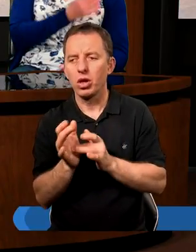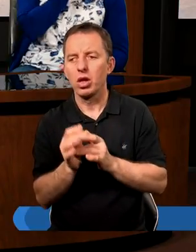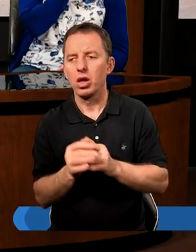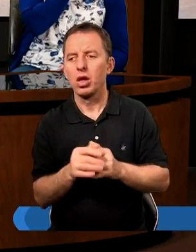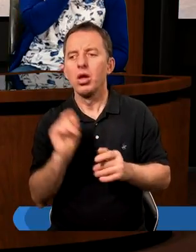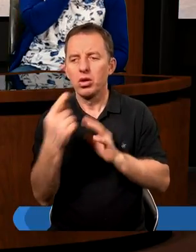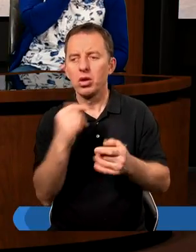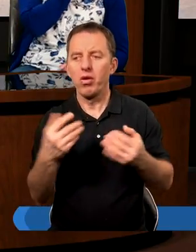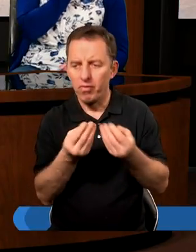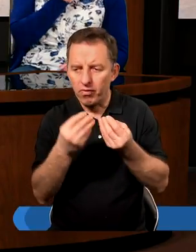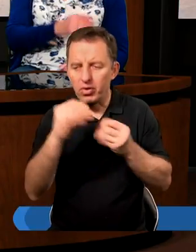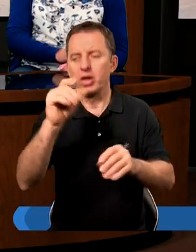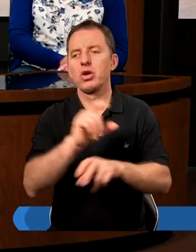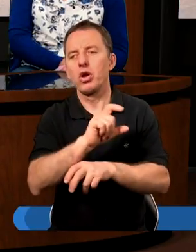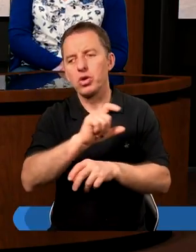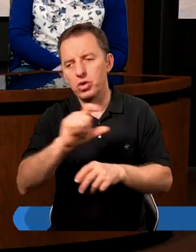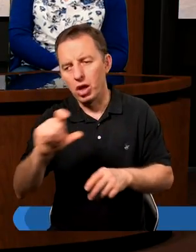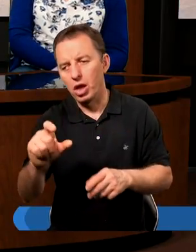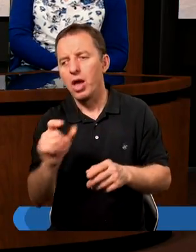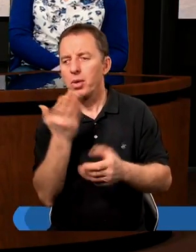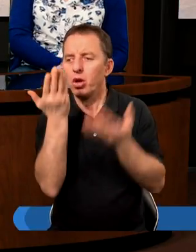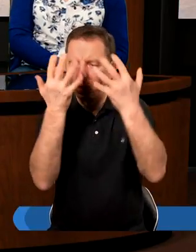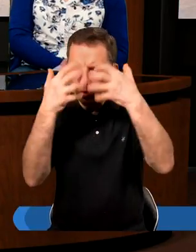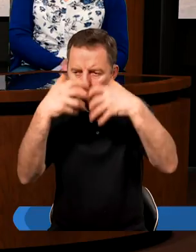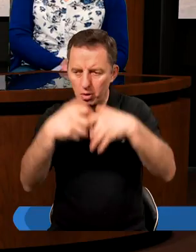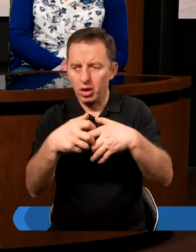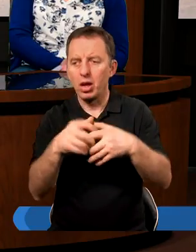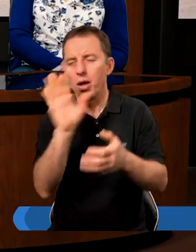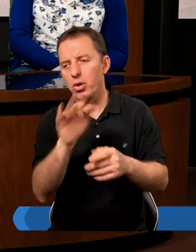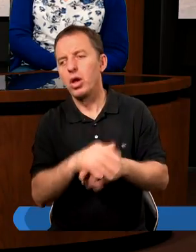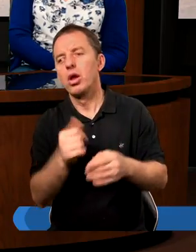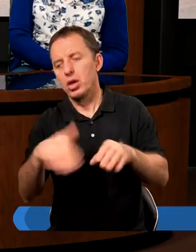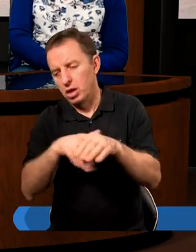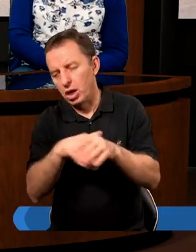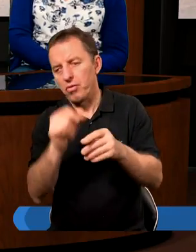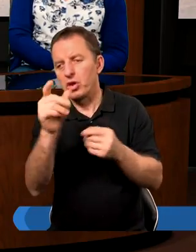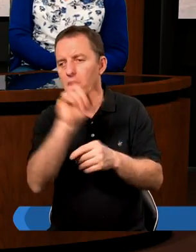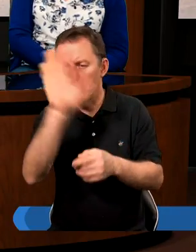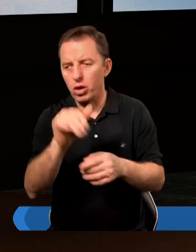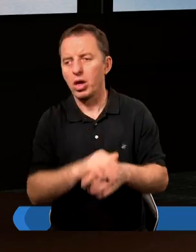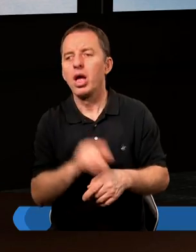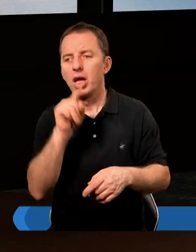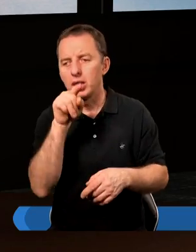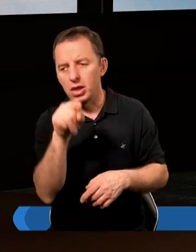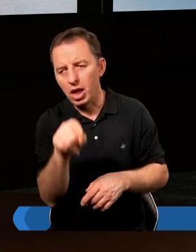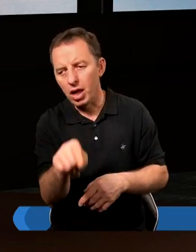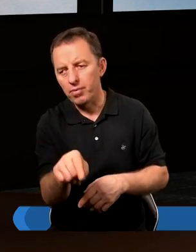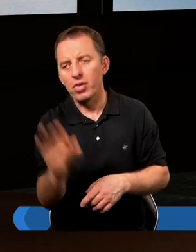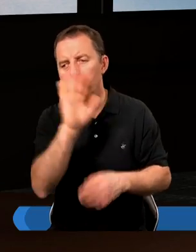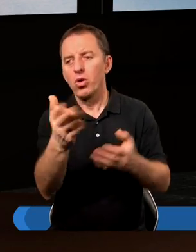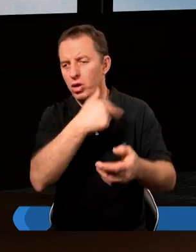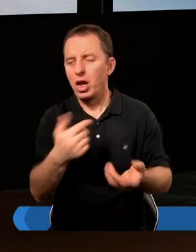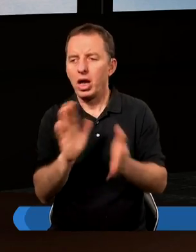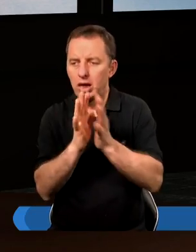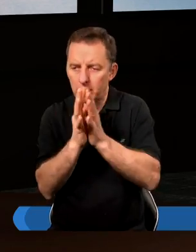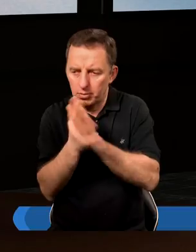do tego jeszcze dochodzi pewnie, czym więcej czasu, czym bardziej się skupiamy na Bogu, czym więcej czasu z Nim spędzamy, tym Bóg